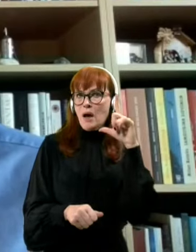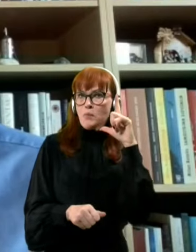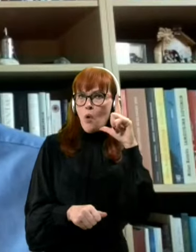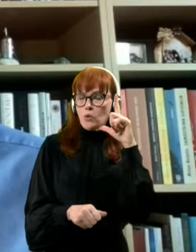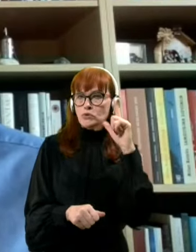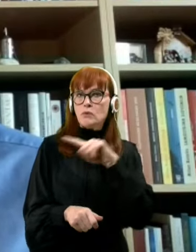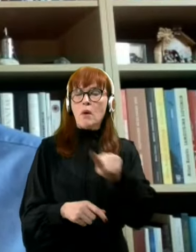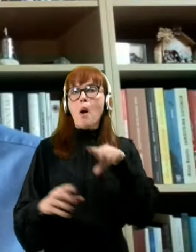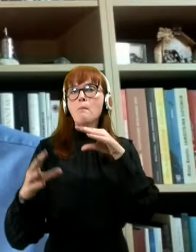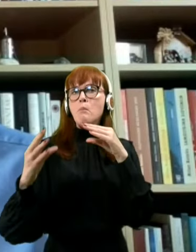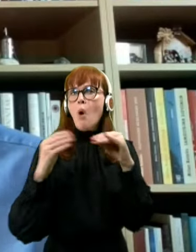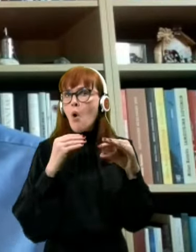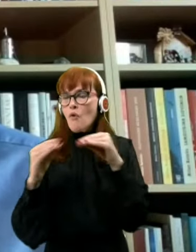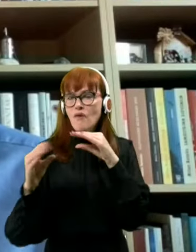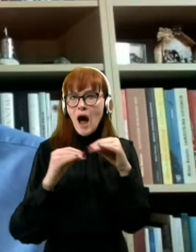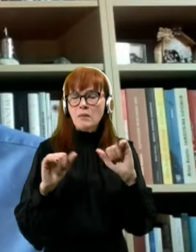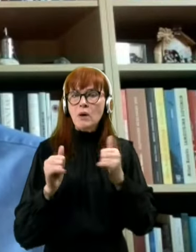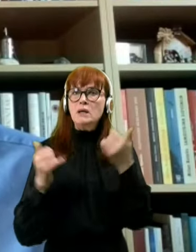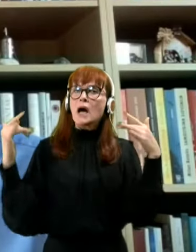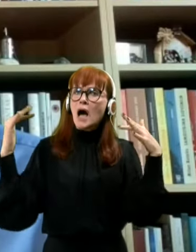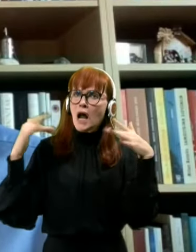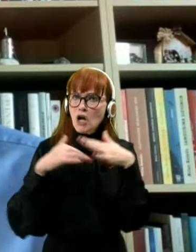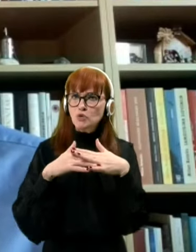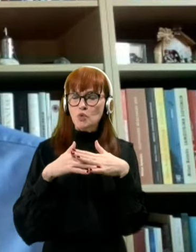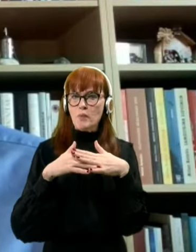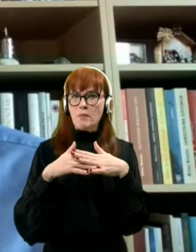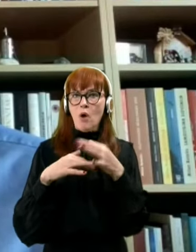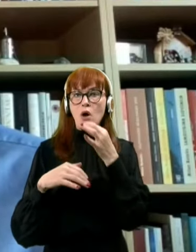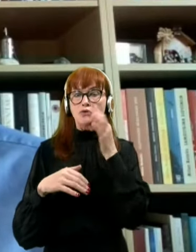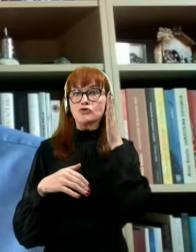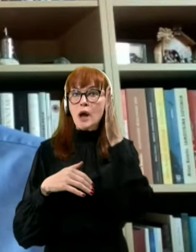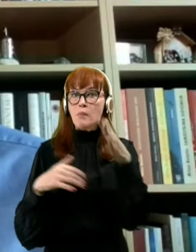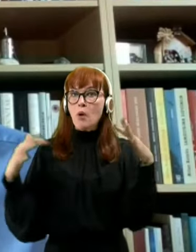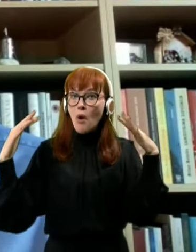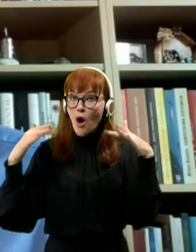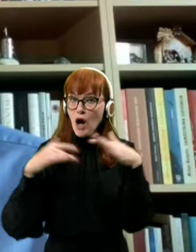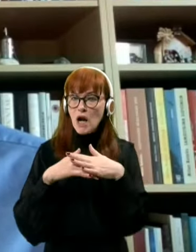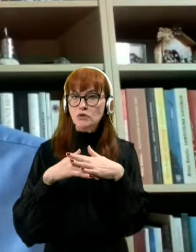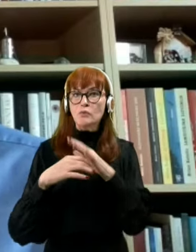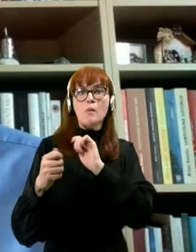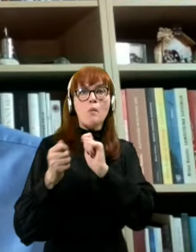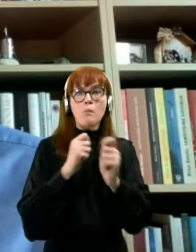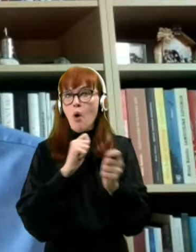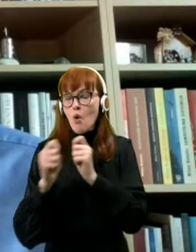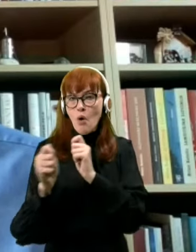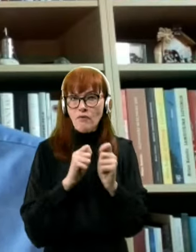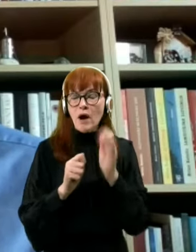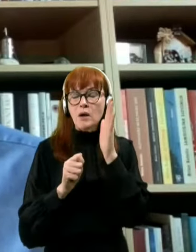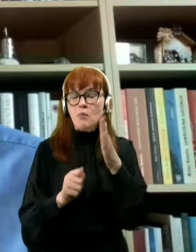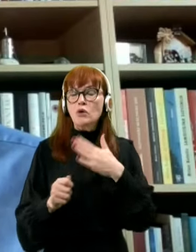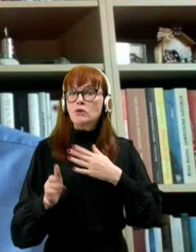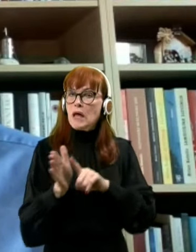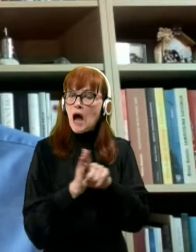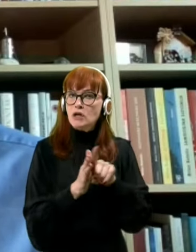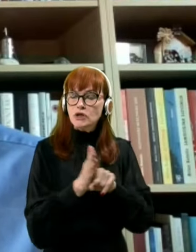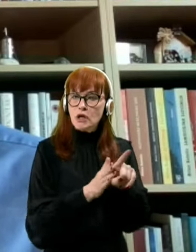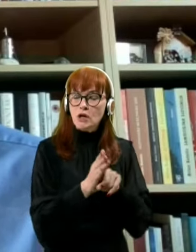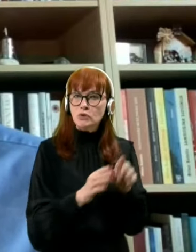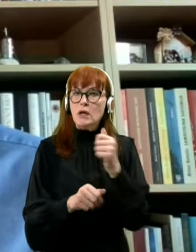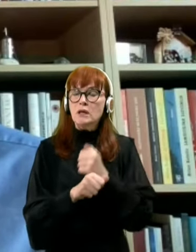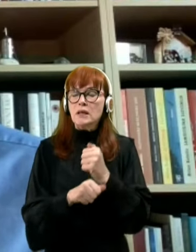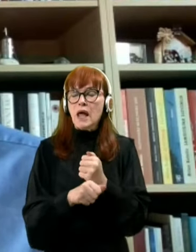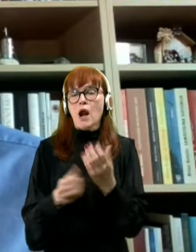pogovarjamo, da se razumemo in ker če se bomo razumeli in pogovarjali, bodo tudi naši rezultati dela